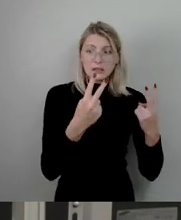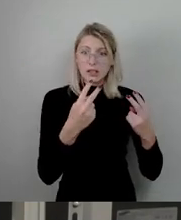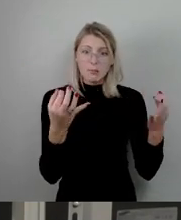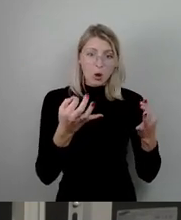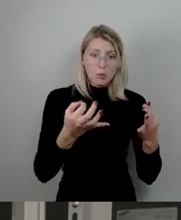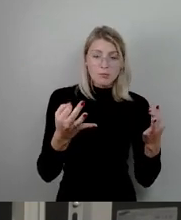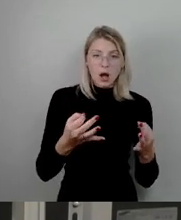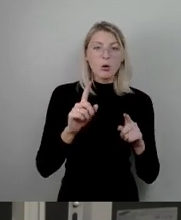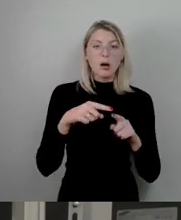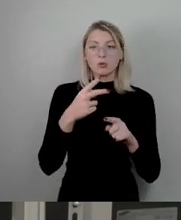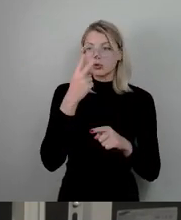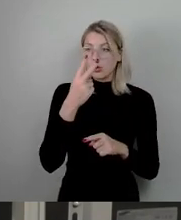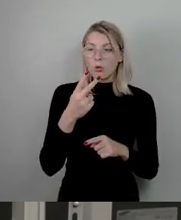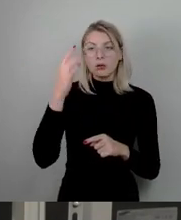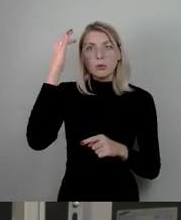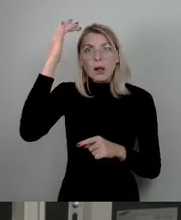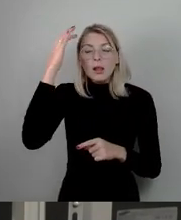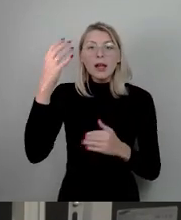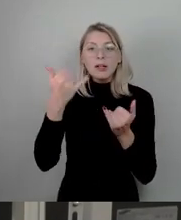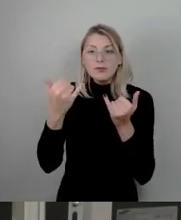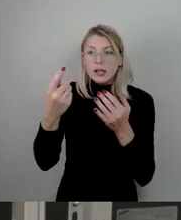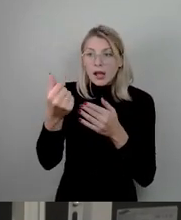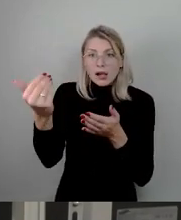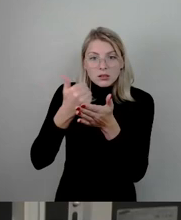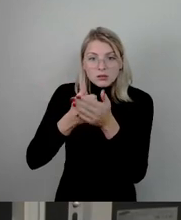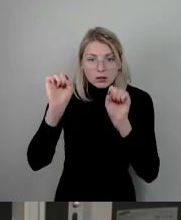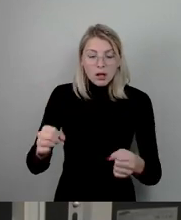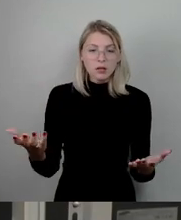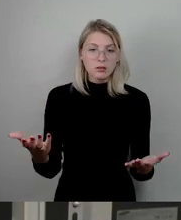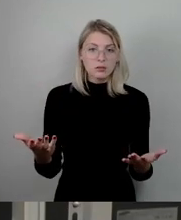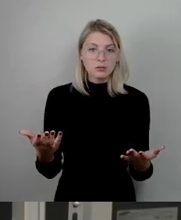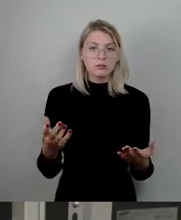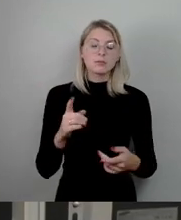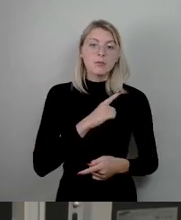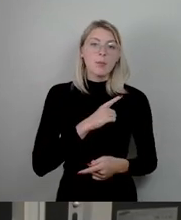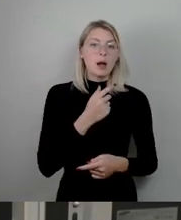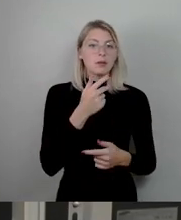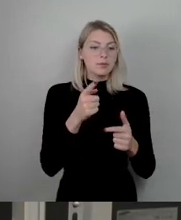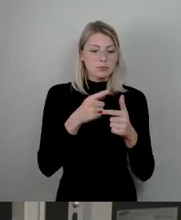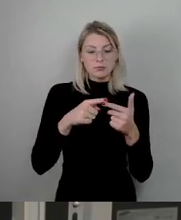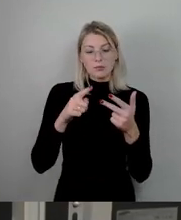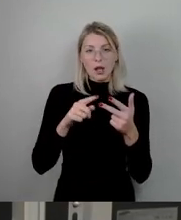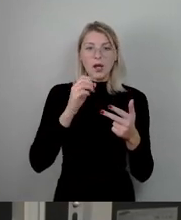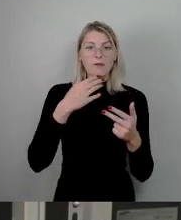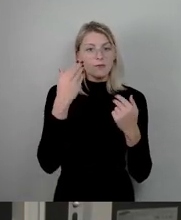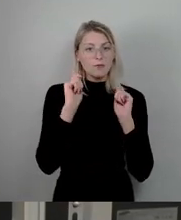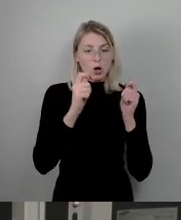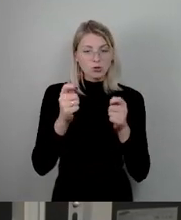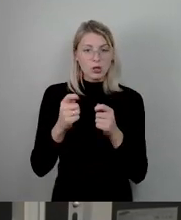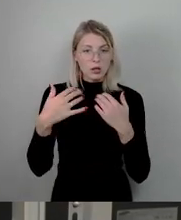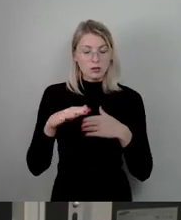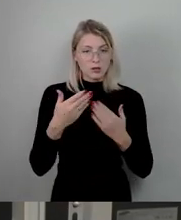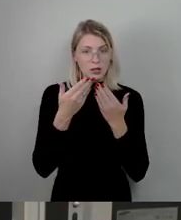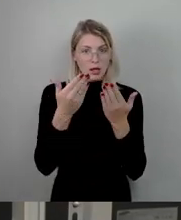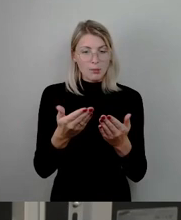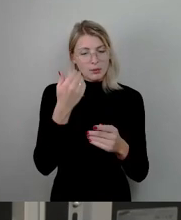wir auch drüber nachdenken, wo denn das Geld herkommt. Ich habe ja jetzt mal drei so aus dem Ärmel geschüttelte Vorschläge gemacht, und ich bitte Sie, denken Sie alle